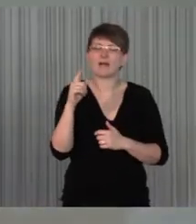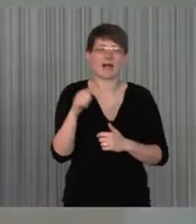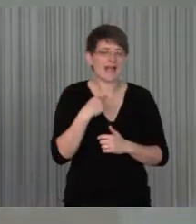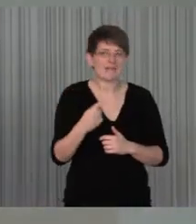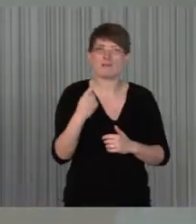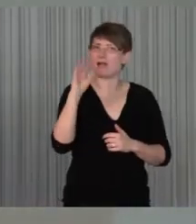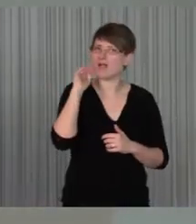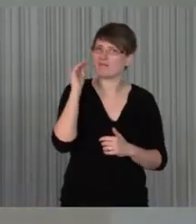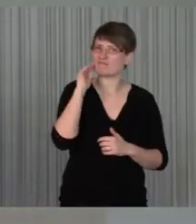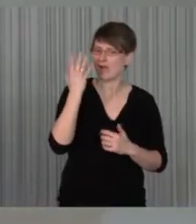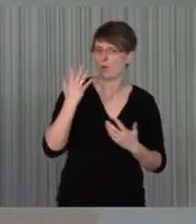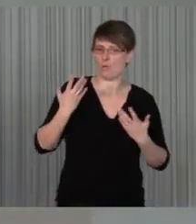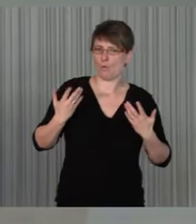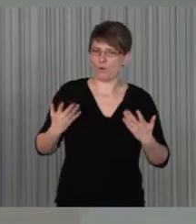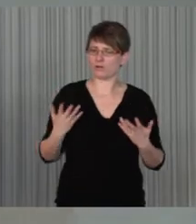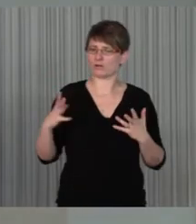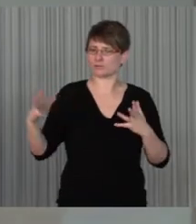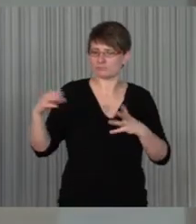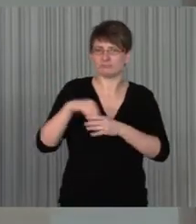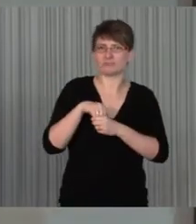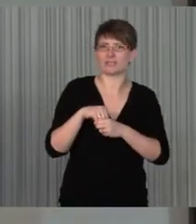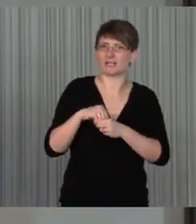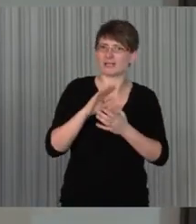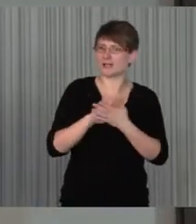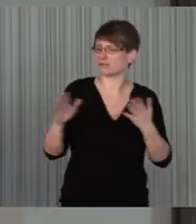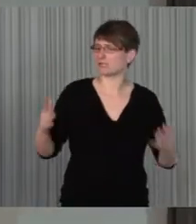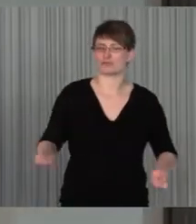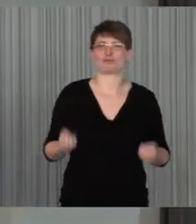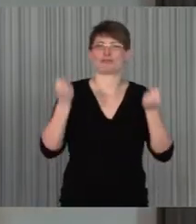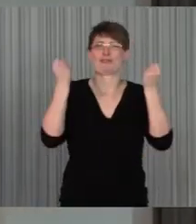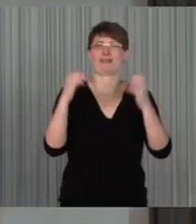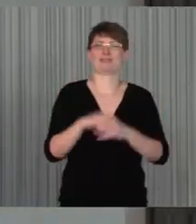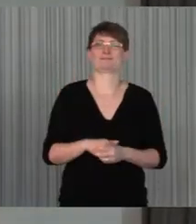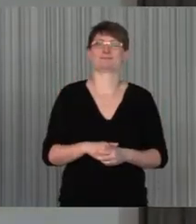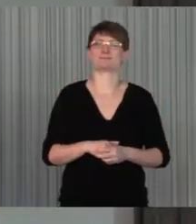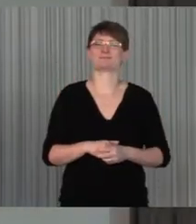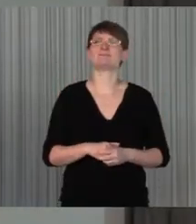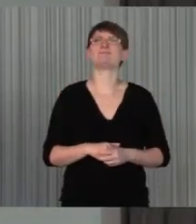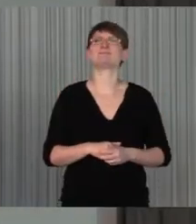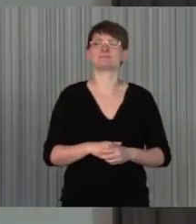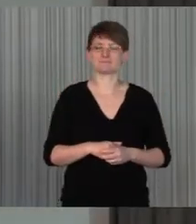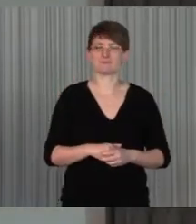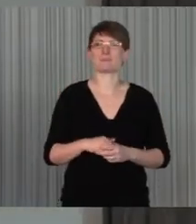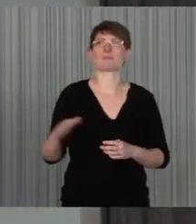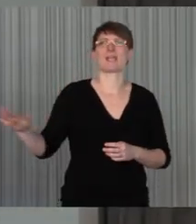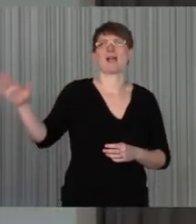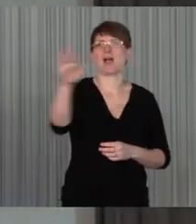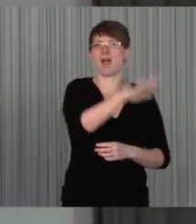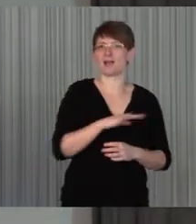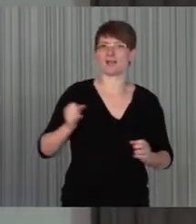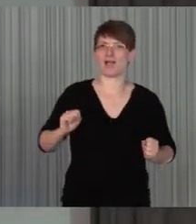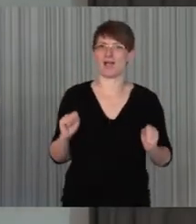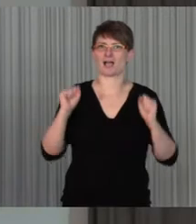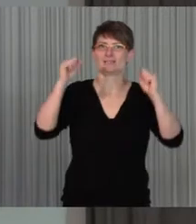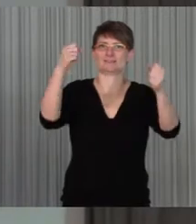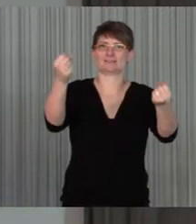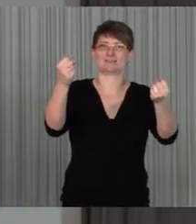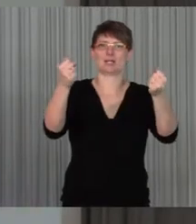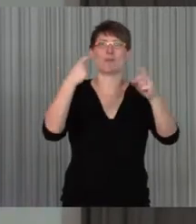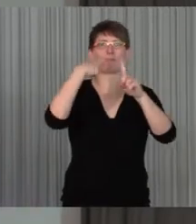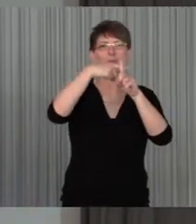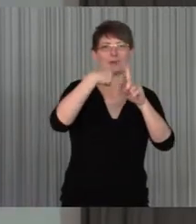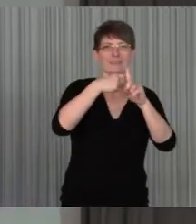die Erfahrung gemacht hat, gar nicht so schlimm, schwer. Und alle Aktivitäten müssen als positiv und